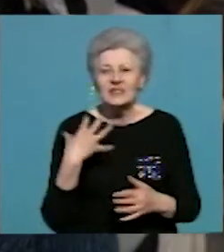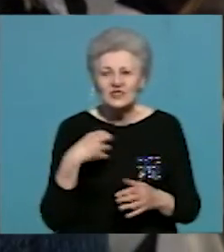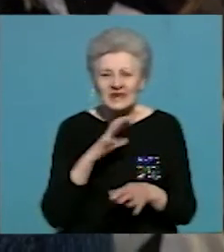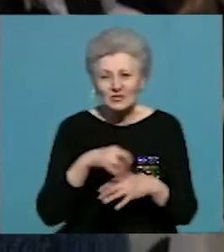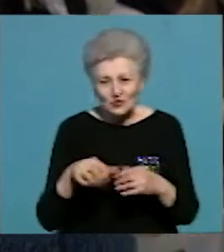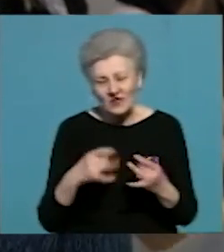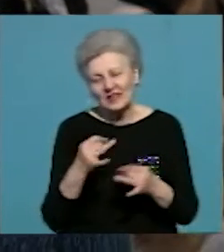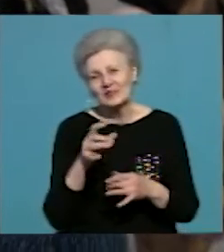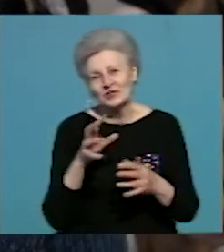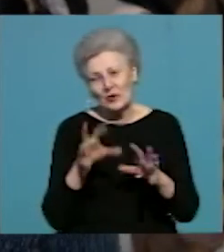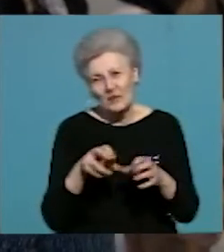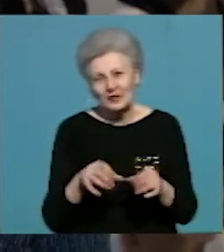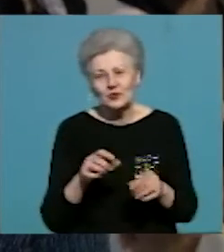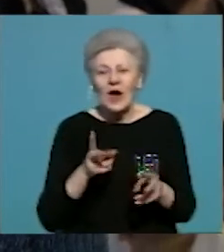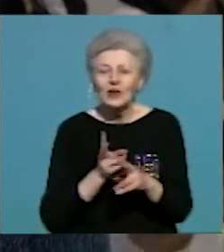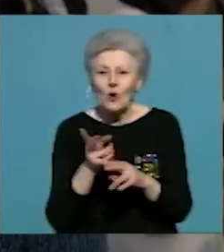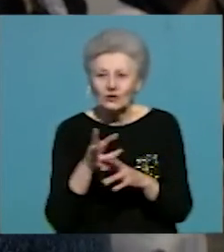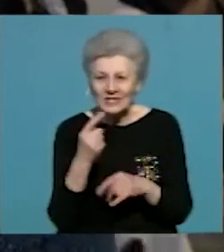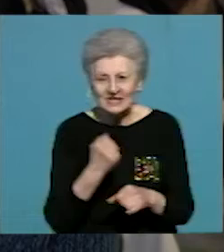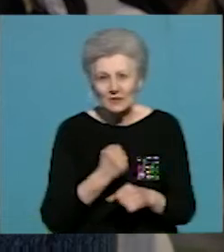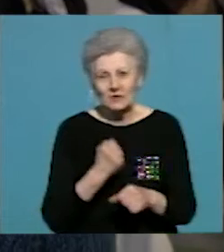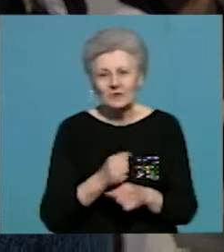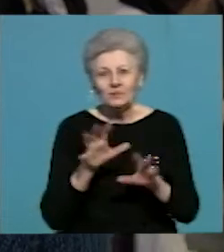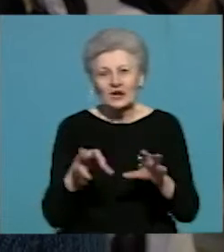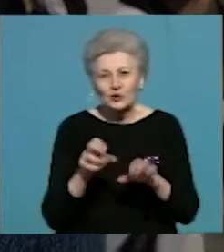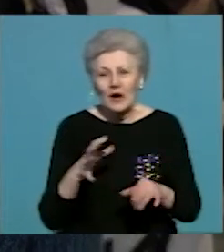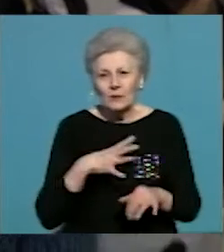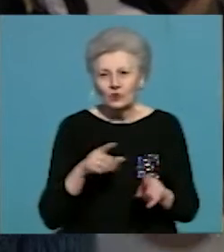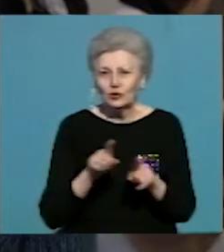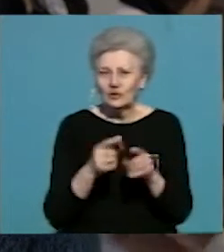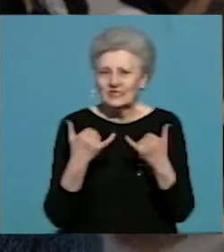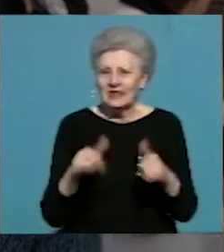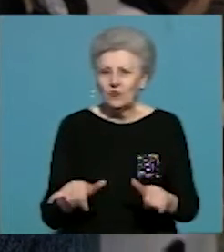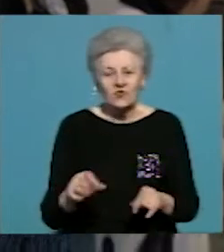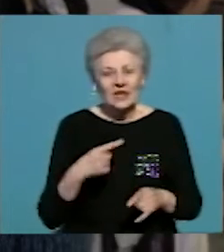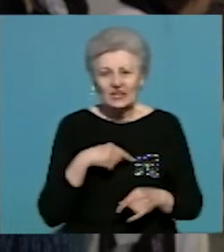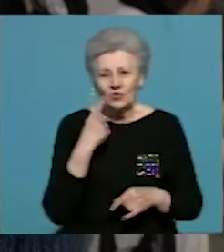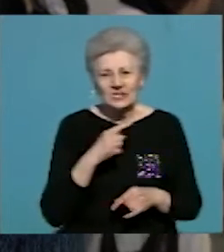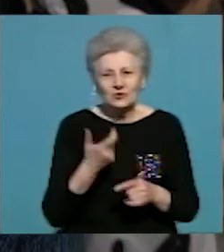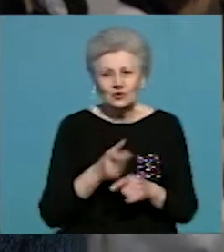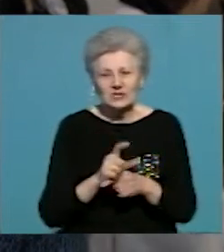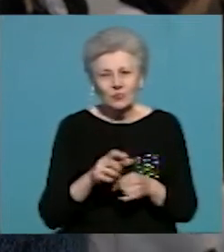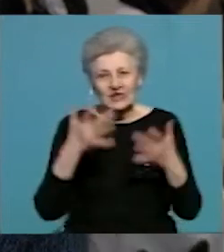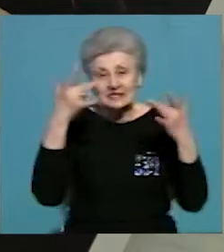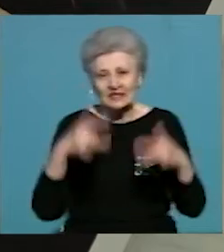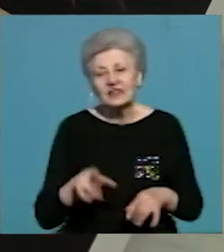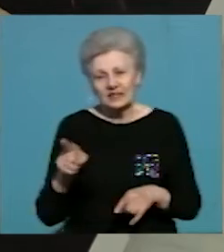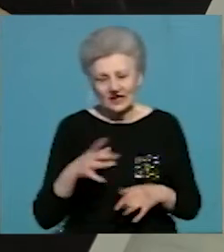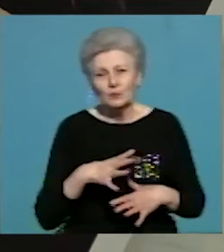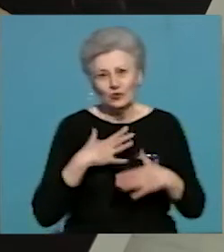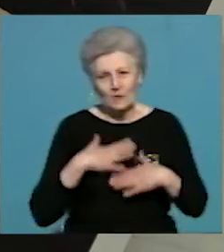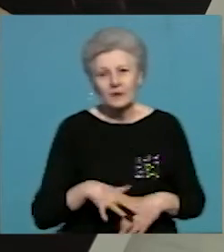Тут же десь щось ножницями працювало. Собаки були трошки здивовані, але я не скажу, що це для них було дуже стресово, їм було приємно.